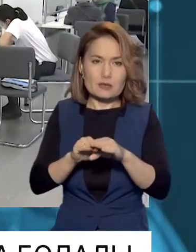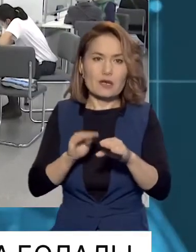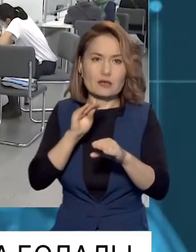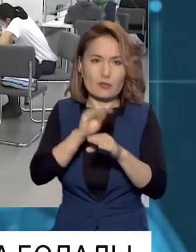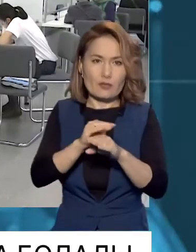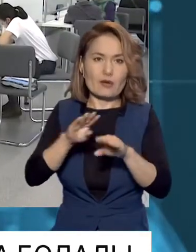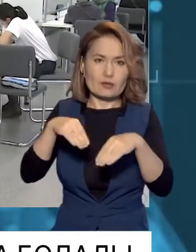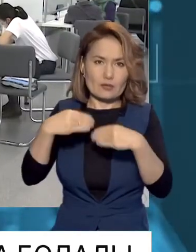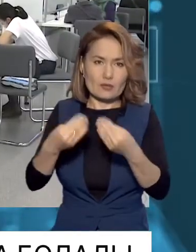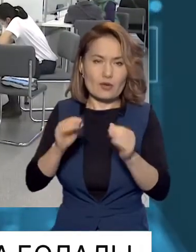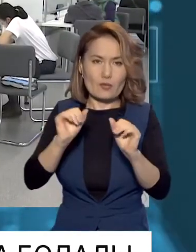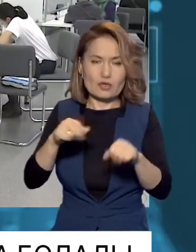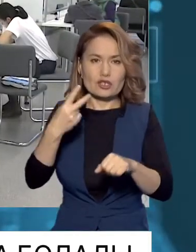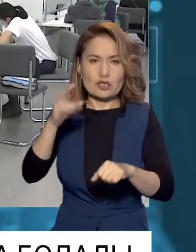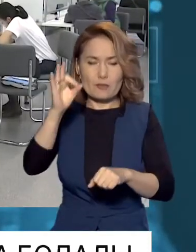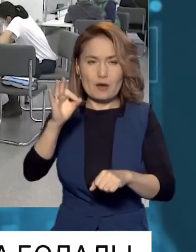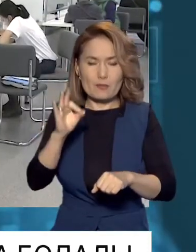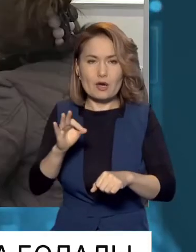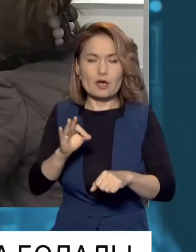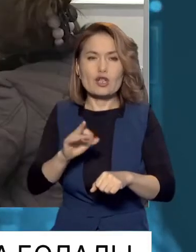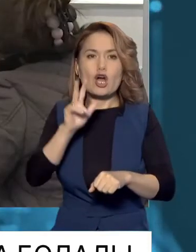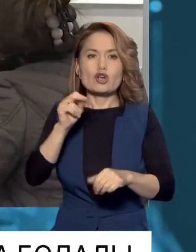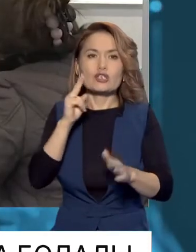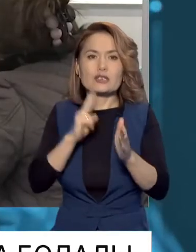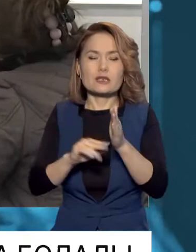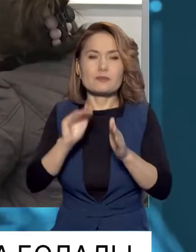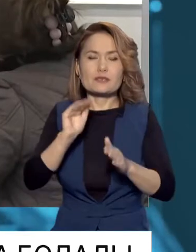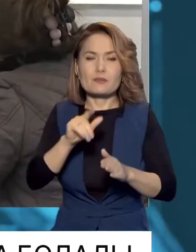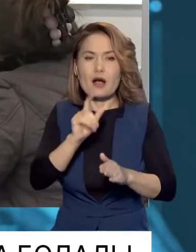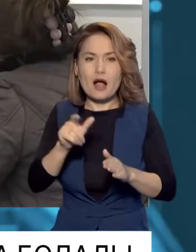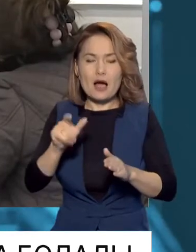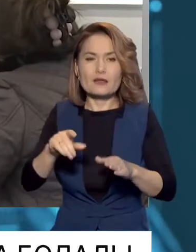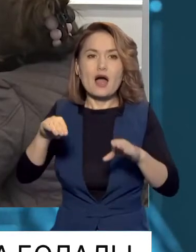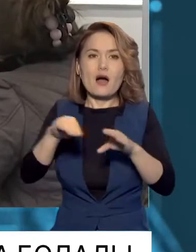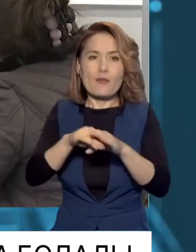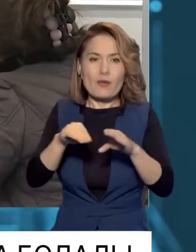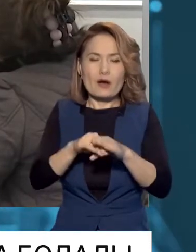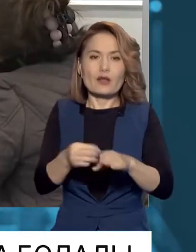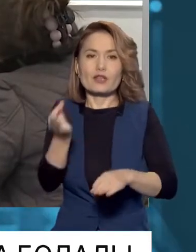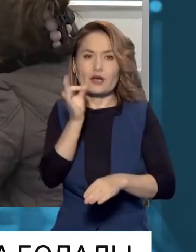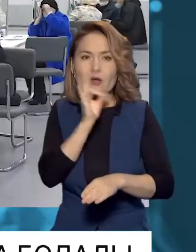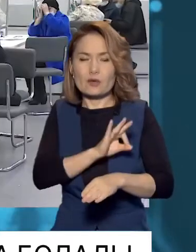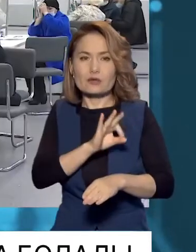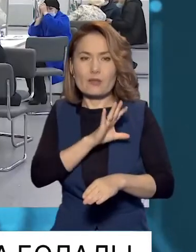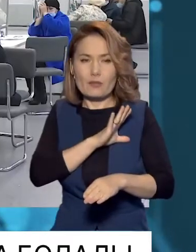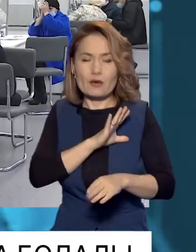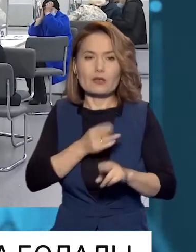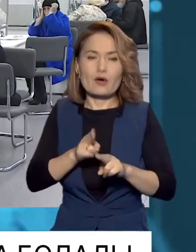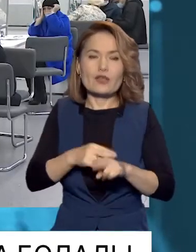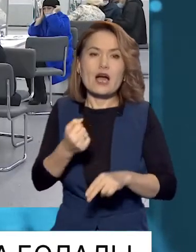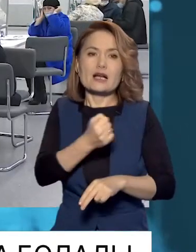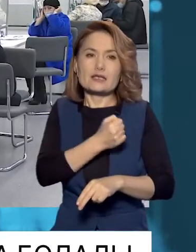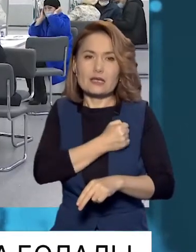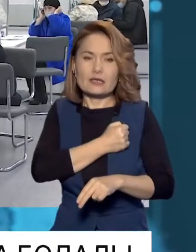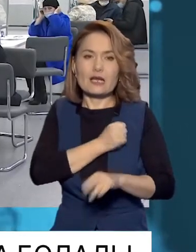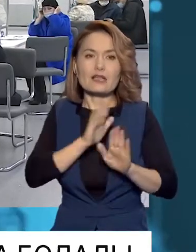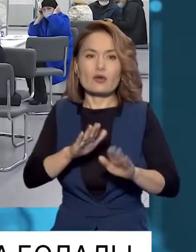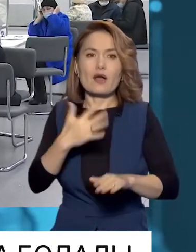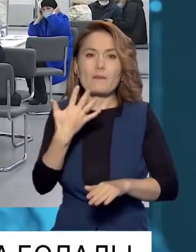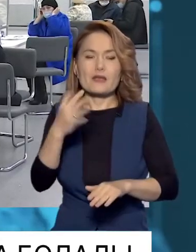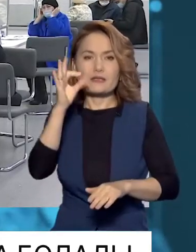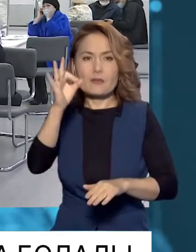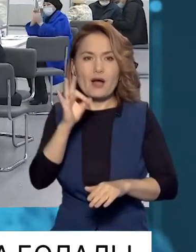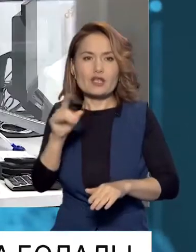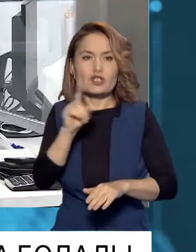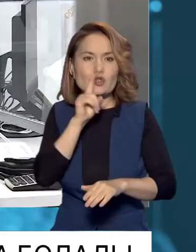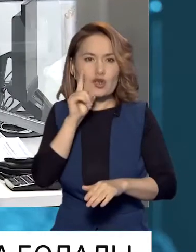Бүгінгі таңда 370 миллион адам зенитақы қорындағы жинағын тиімді пайдаланып, егілігіне жаратып отыр. Өкіншісі олардың тек 5 пайызығана